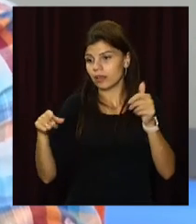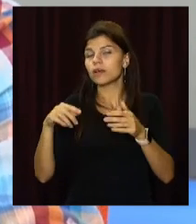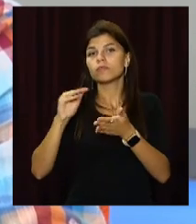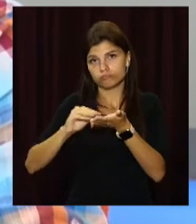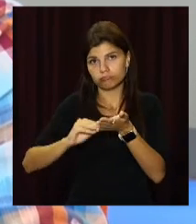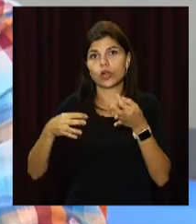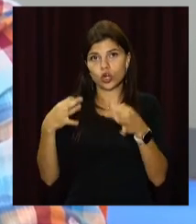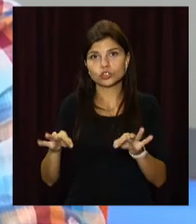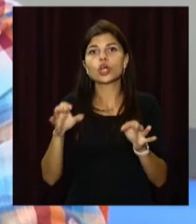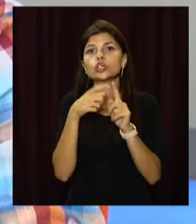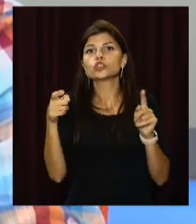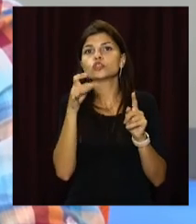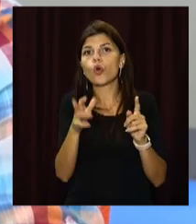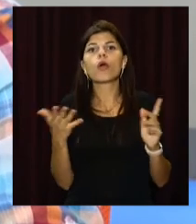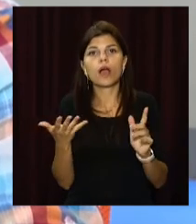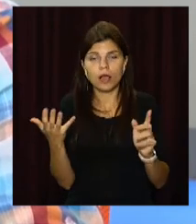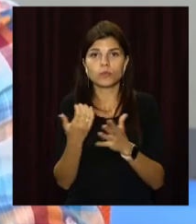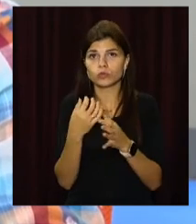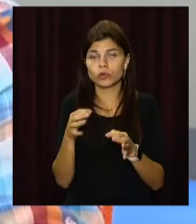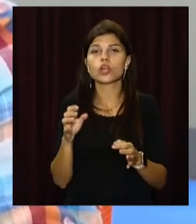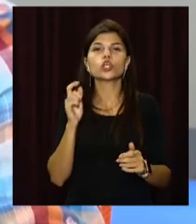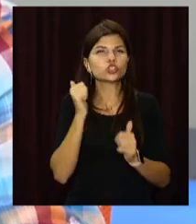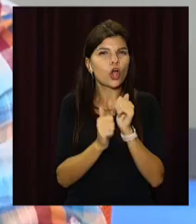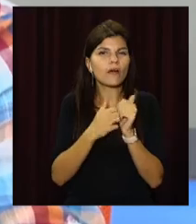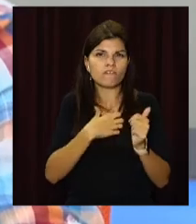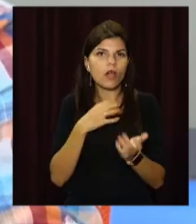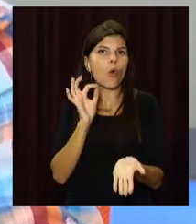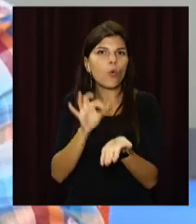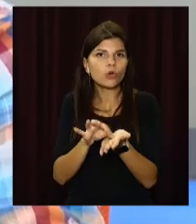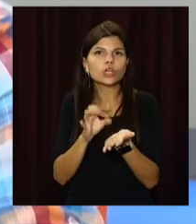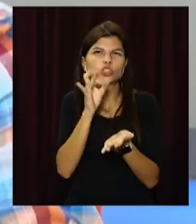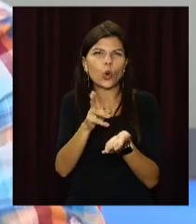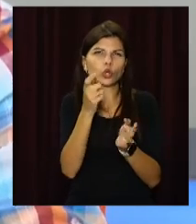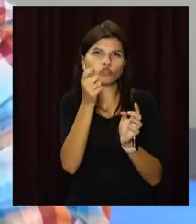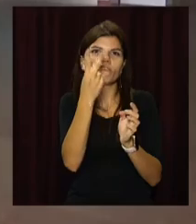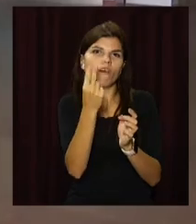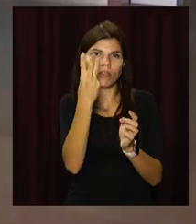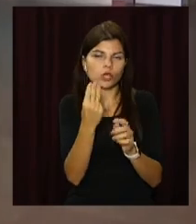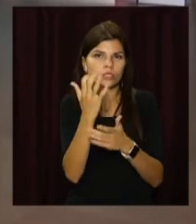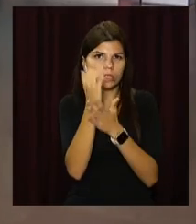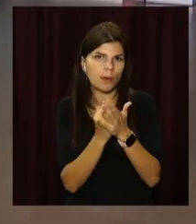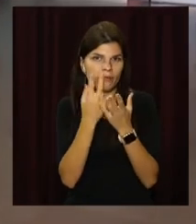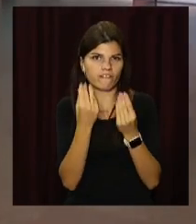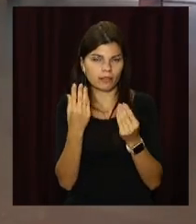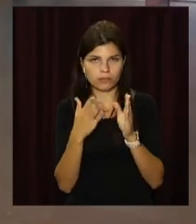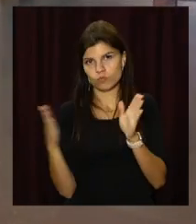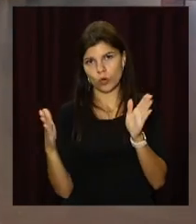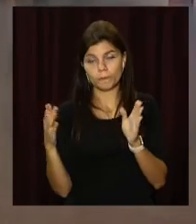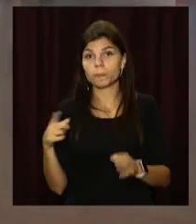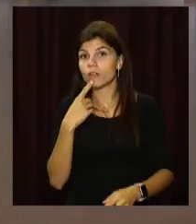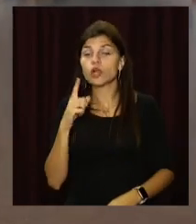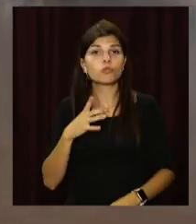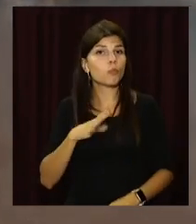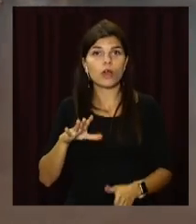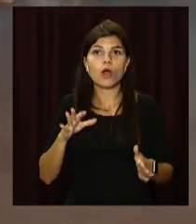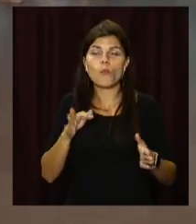дитина. Дуже часто рекомендують вказувати більше трохи строк, на 2-3 днів. Аби уникнути неприємностей під час